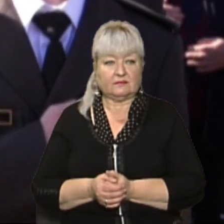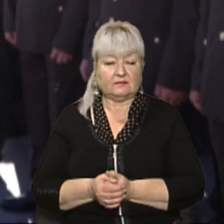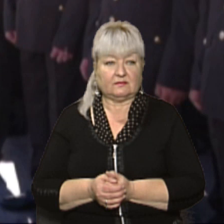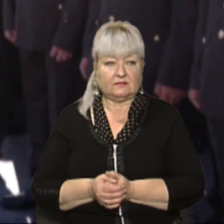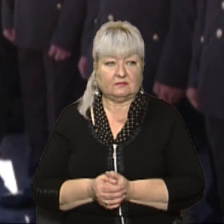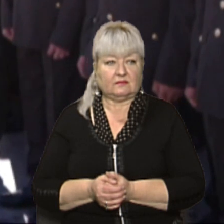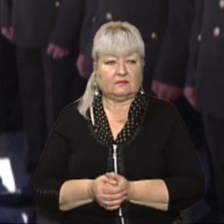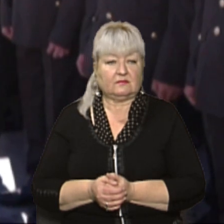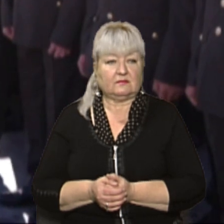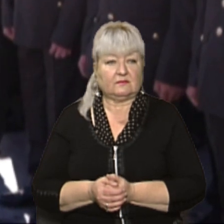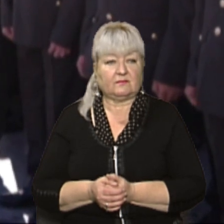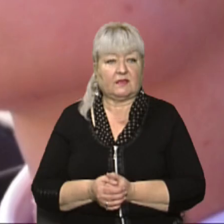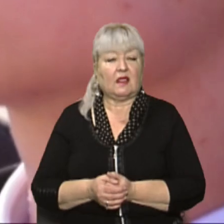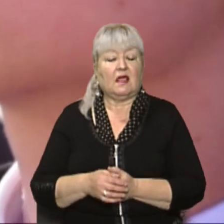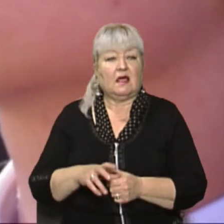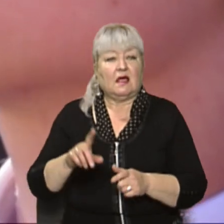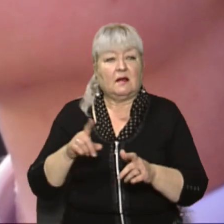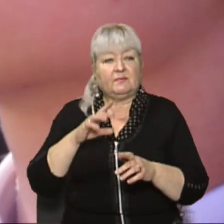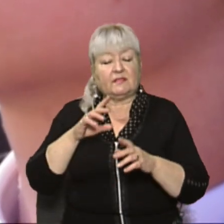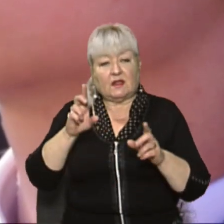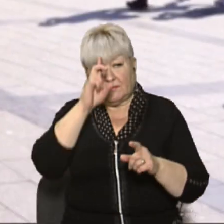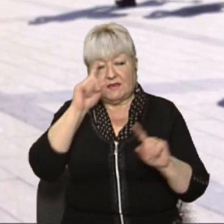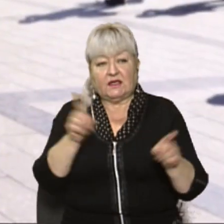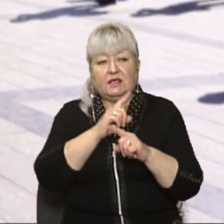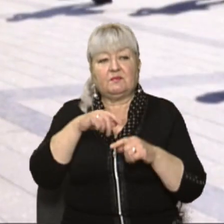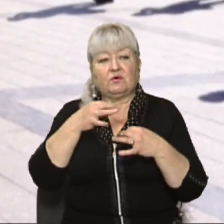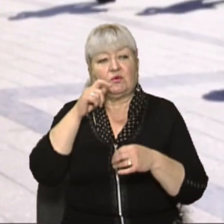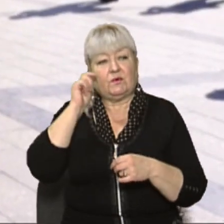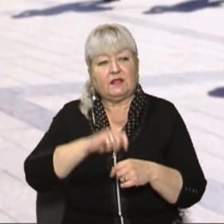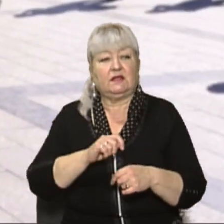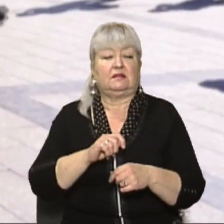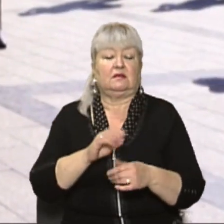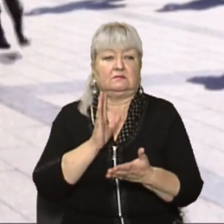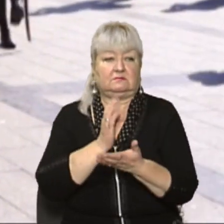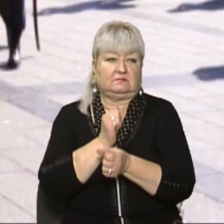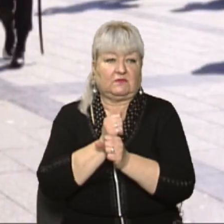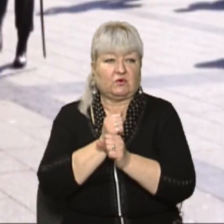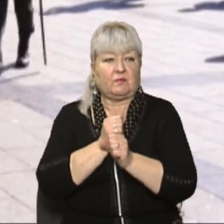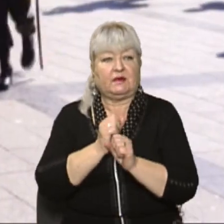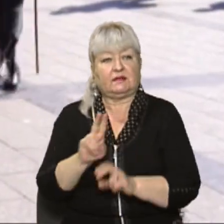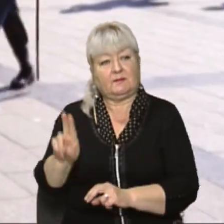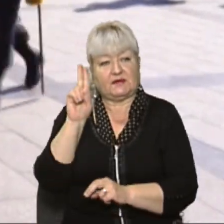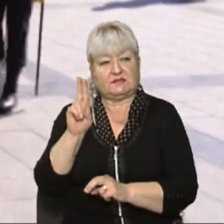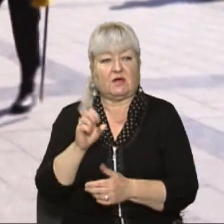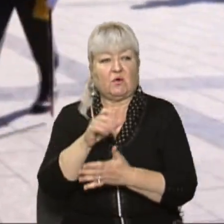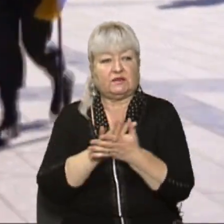Із гімну України розпочинається церемонія складання присяги. Далі вручення стягу.